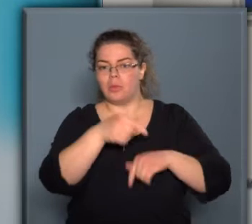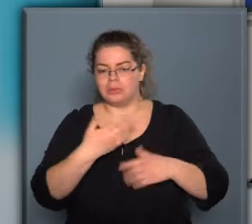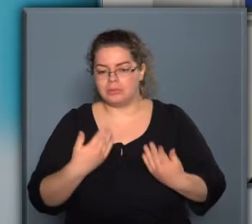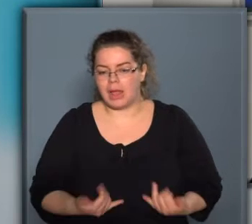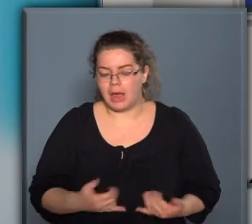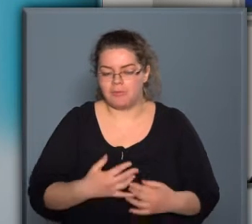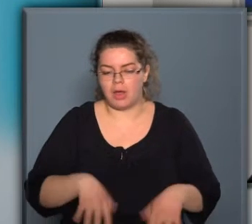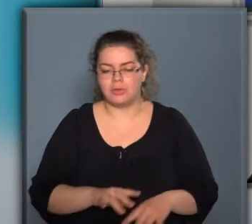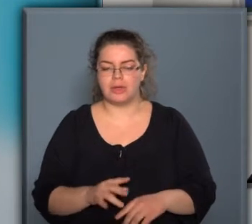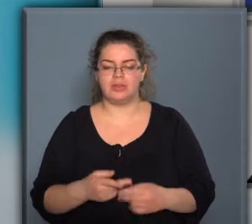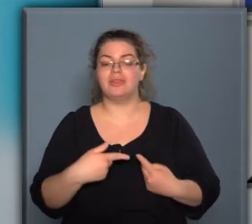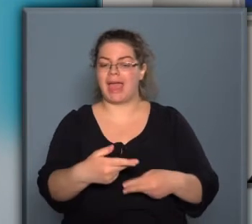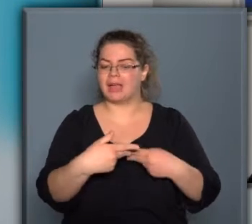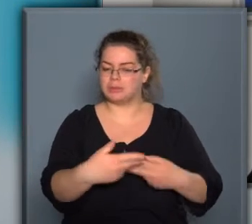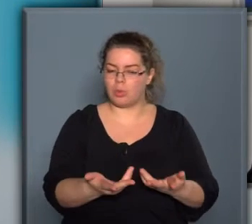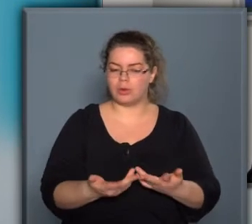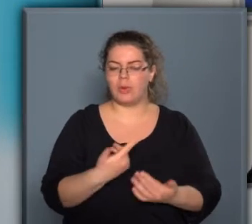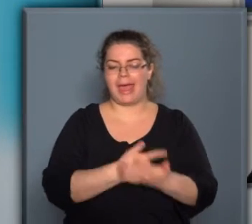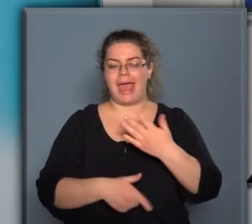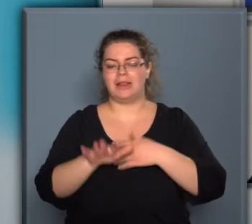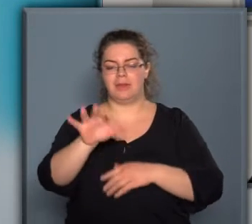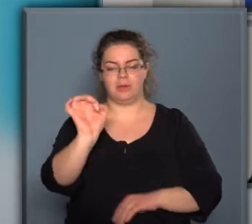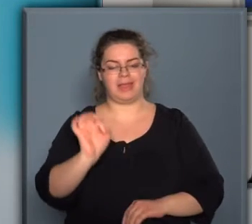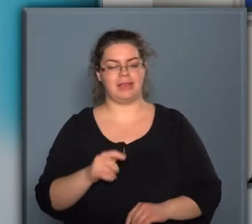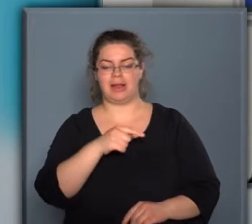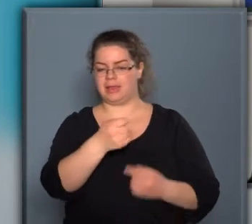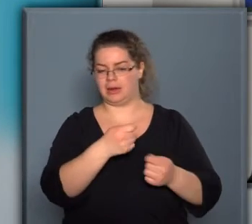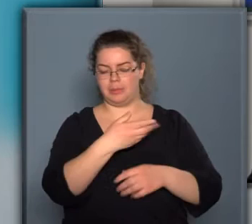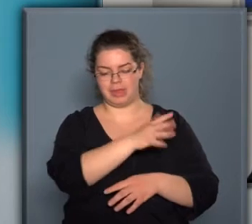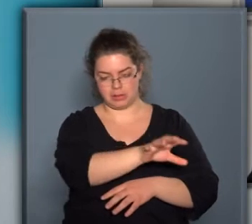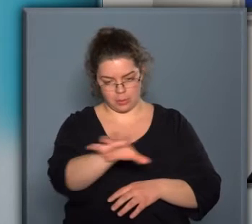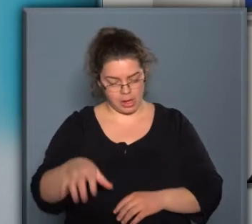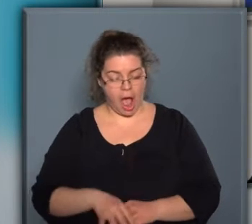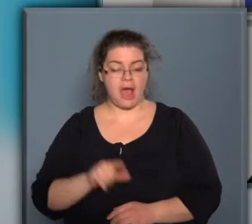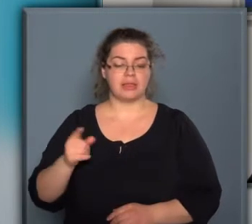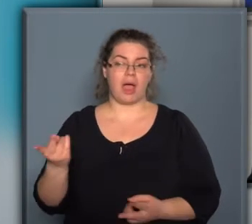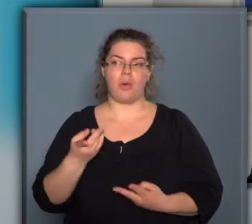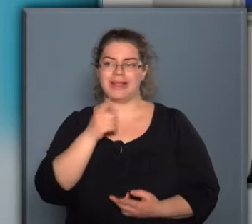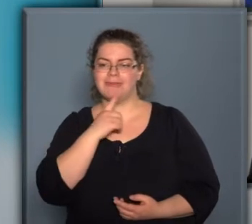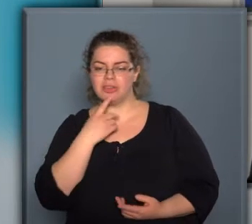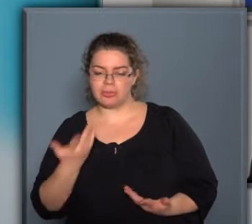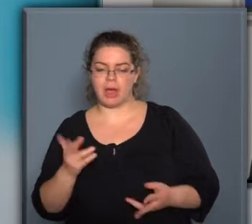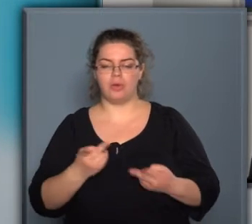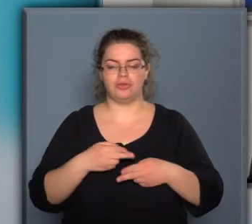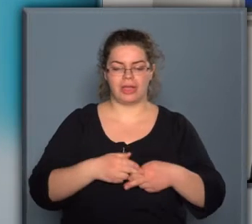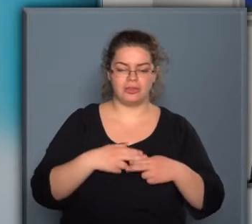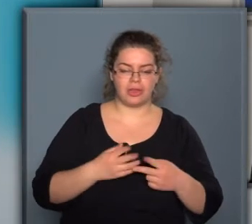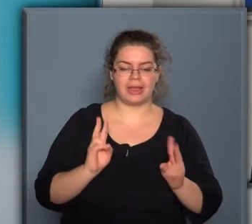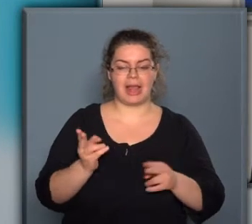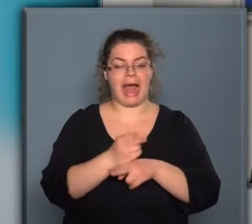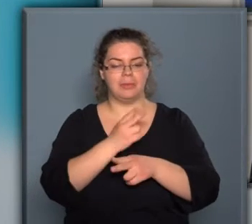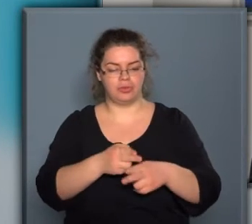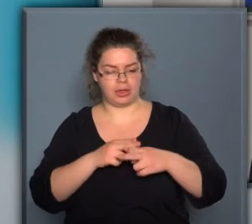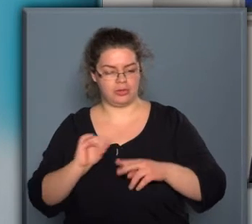dominánsan az exportunk 75% ezekre a piacokra megy, de ott, ahol még kevésbé vagyunk jelen, és segítségkel, akár állami